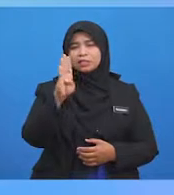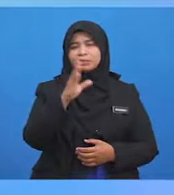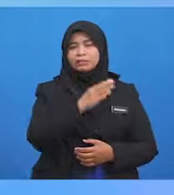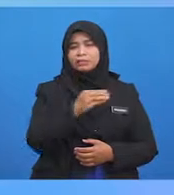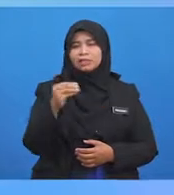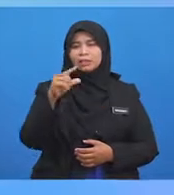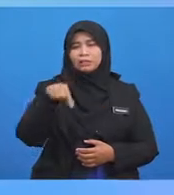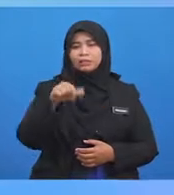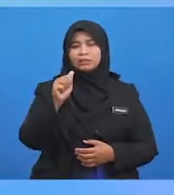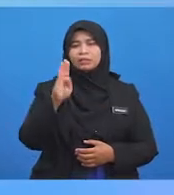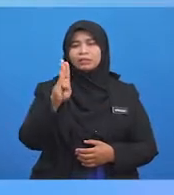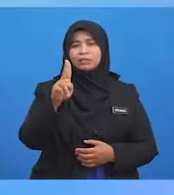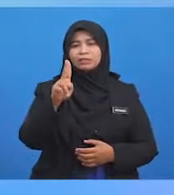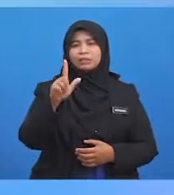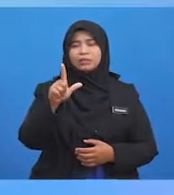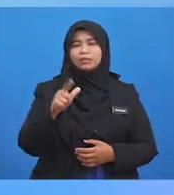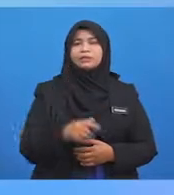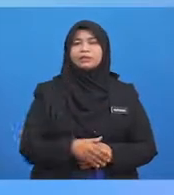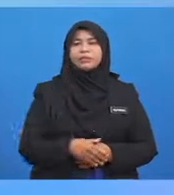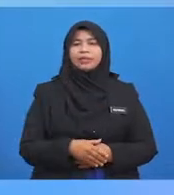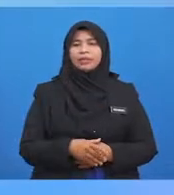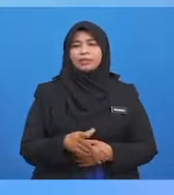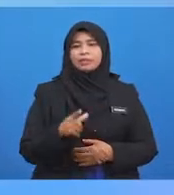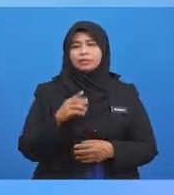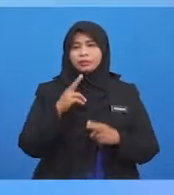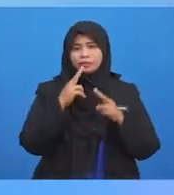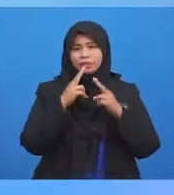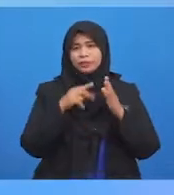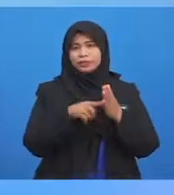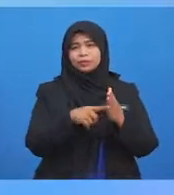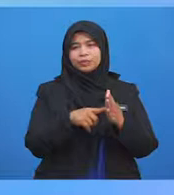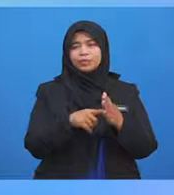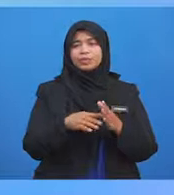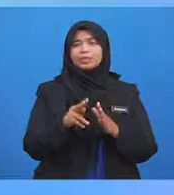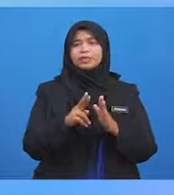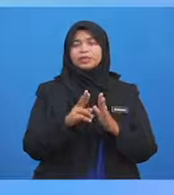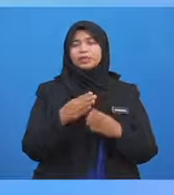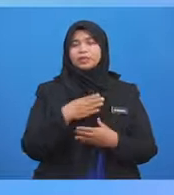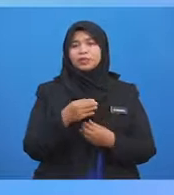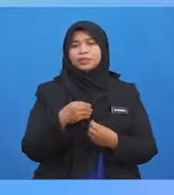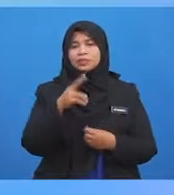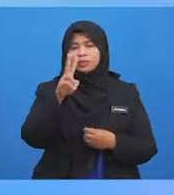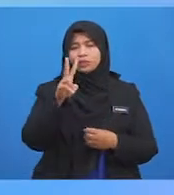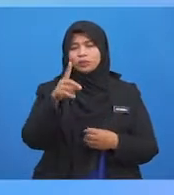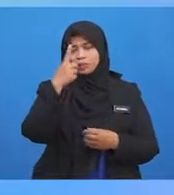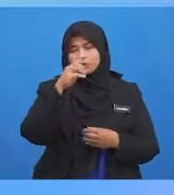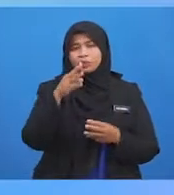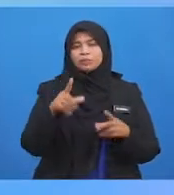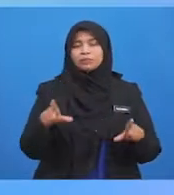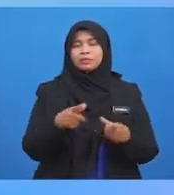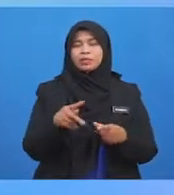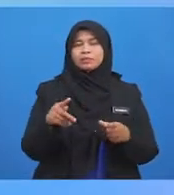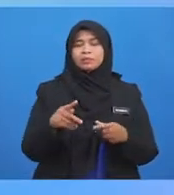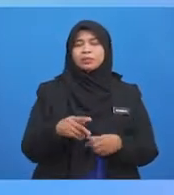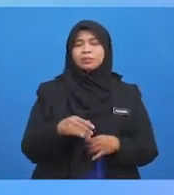tersebut mestilah lafaz yang menunjukkan Kerelaan kedua-dua pihak Untuk melakukan akad jual